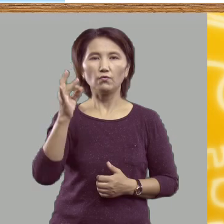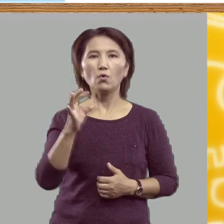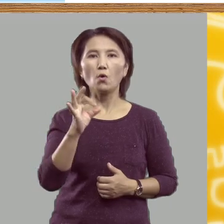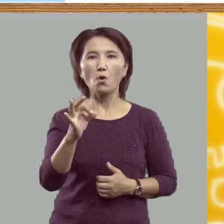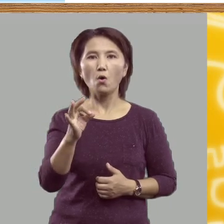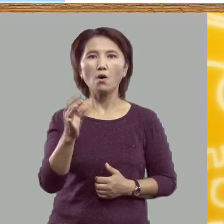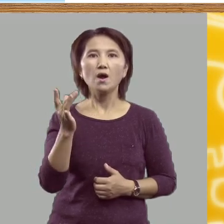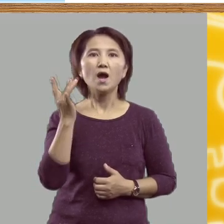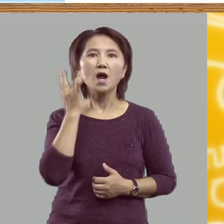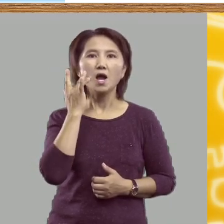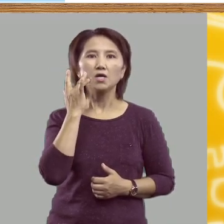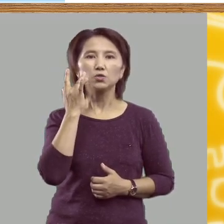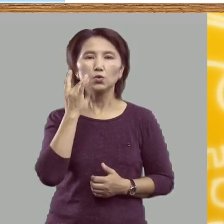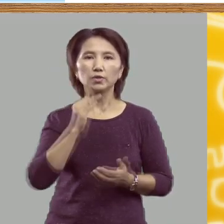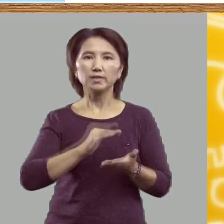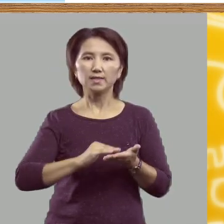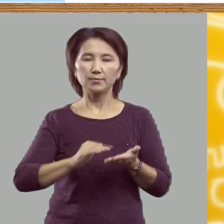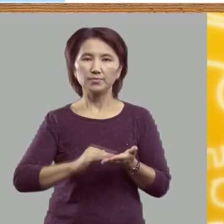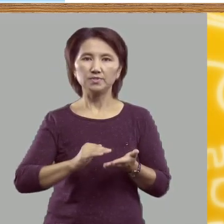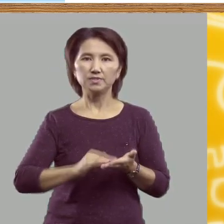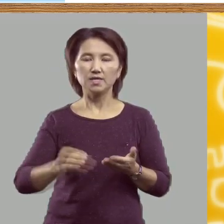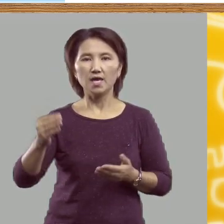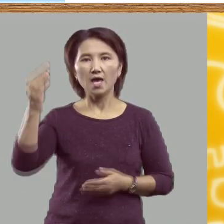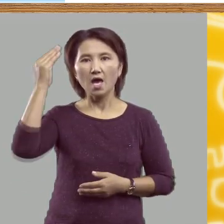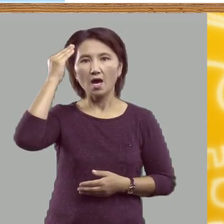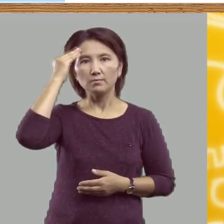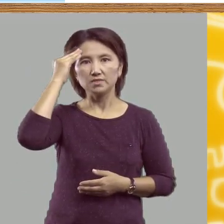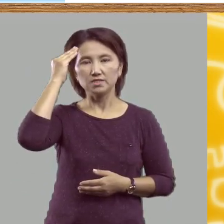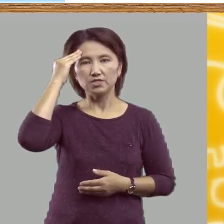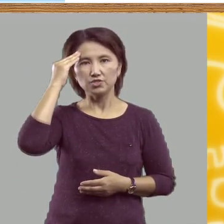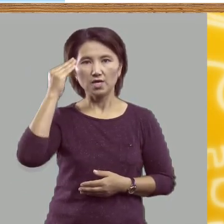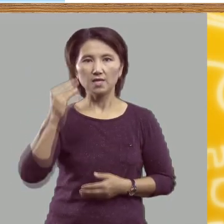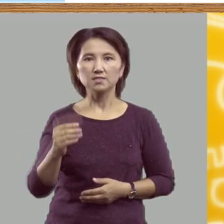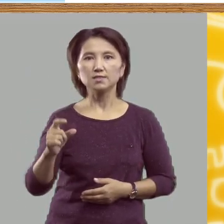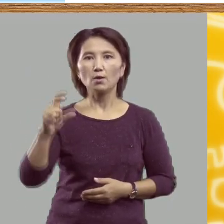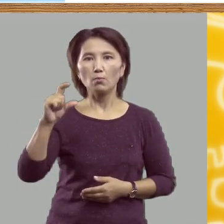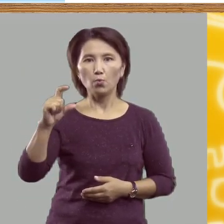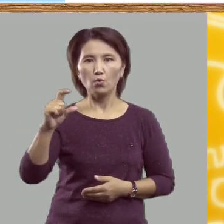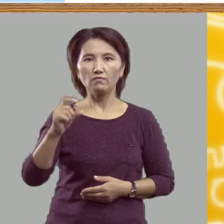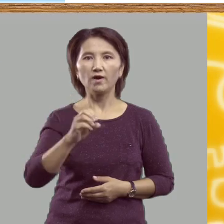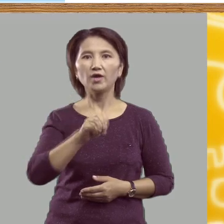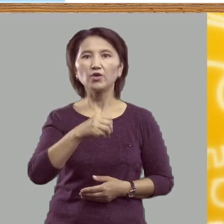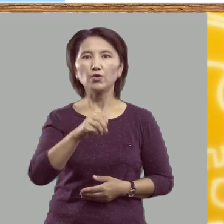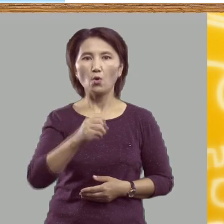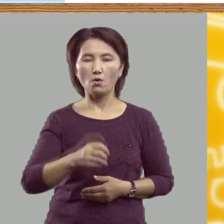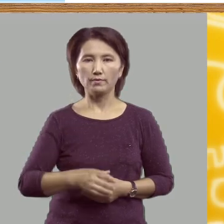который также на письме обозначается буквой Ё.